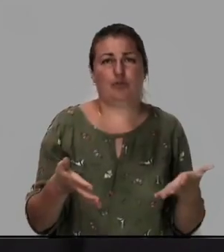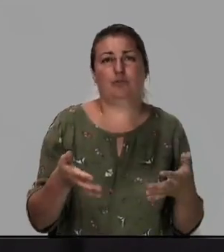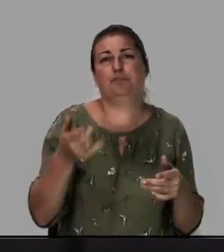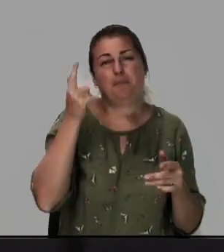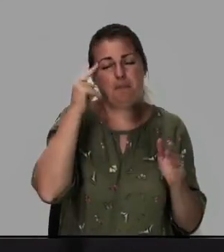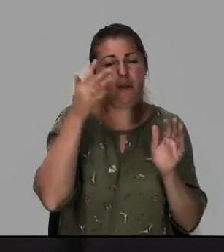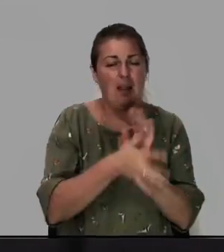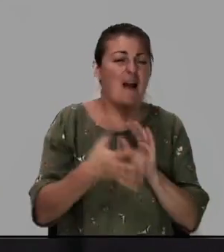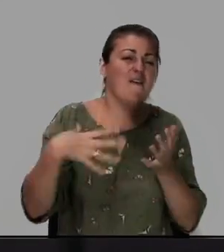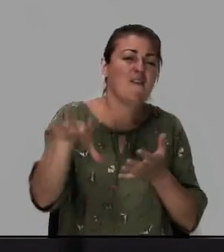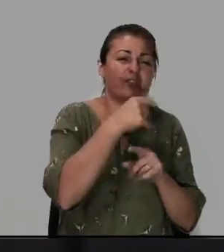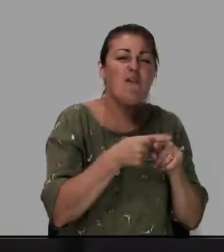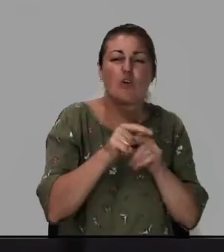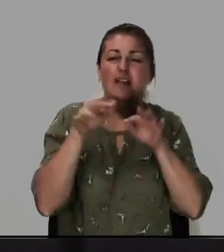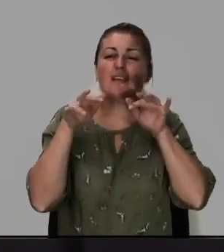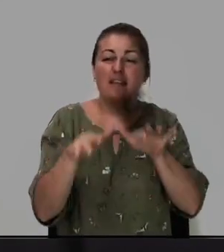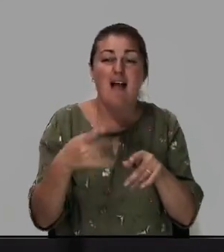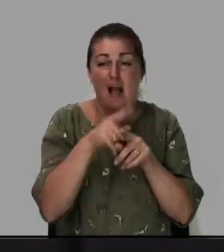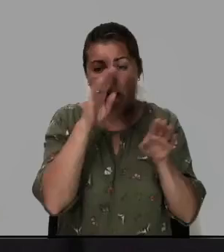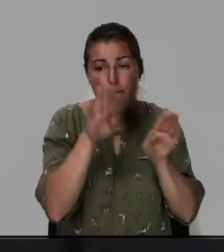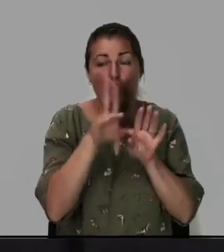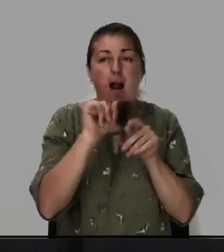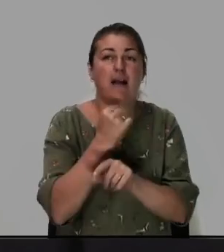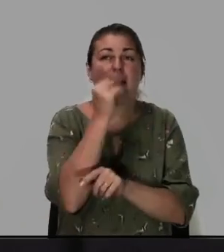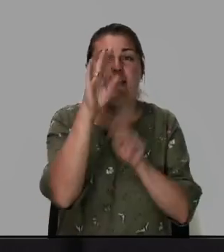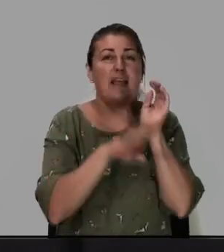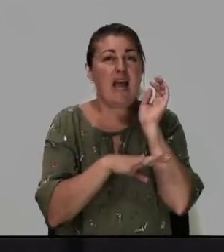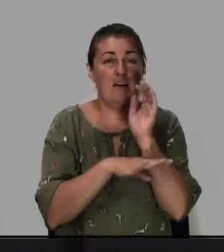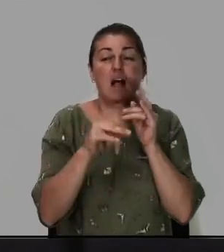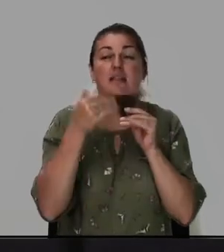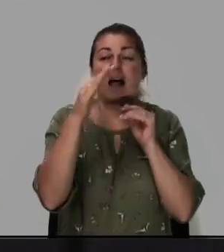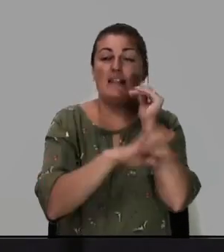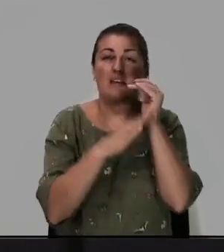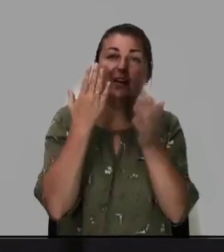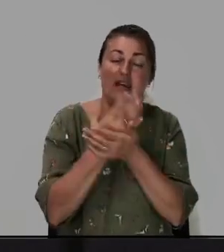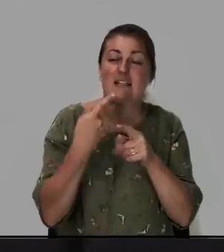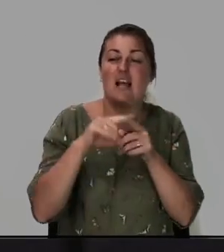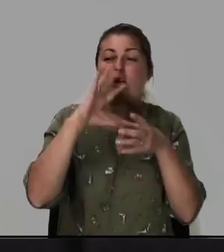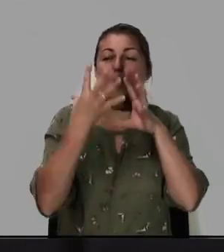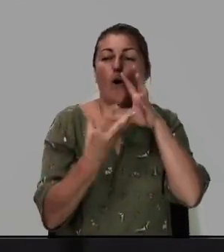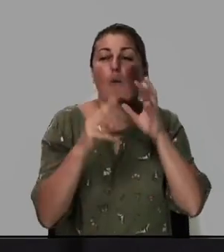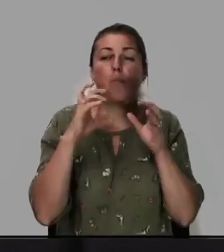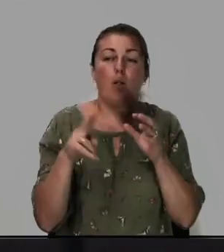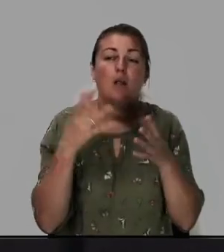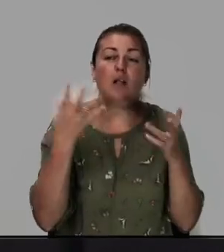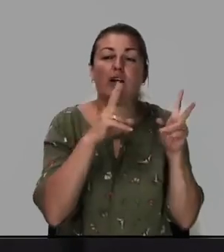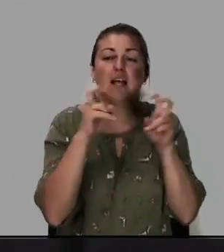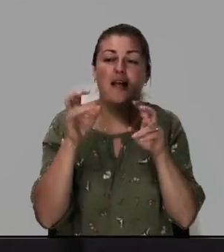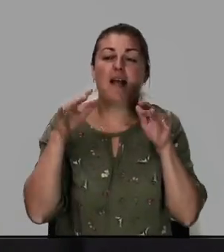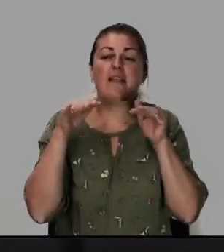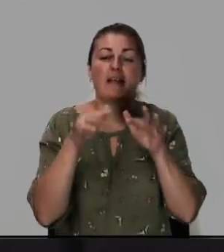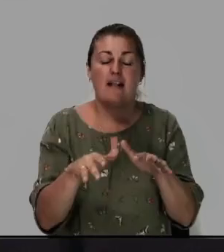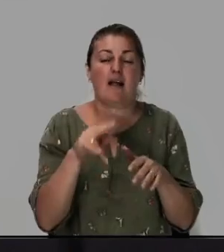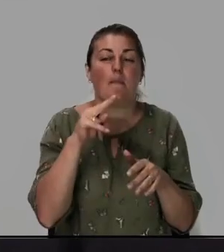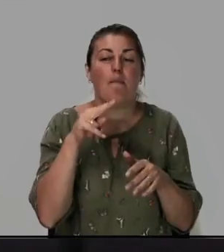Понимаете, все вот эти дела – это как подобно, как дерево. На нем есть вот эти плоды, которые названы дела плоти.